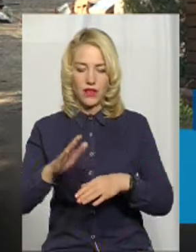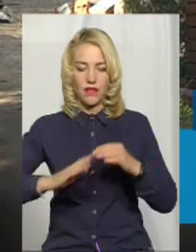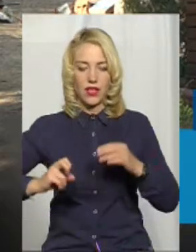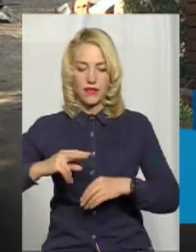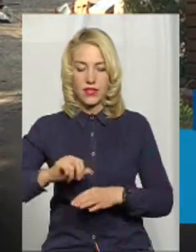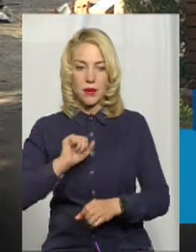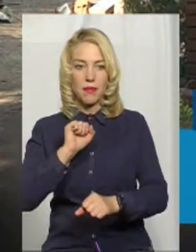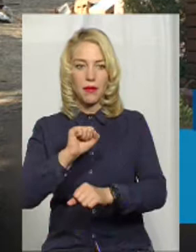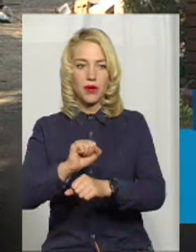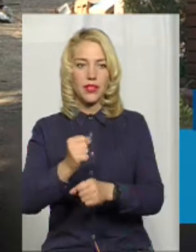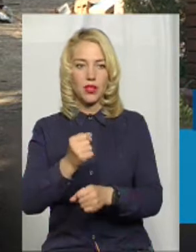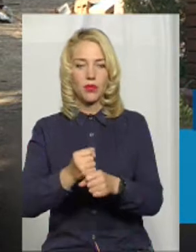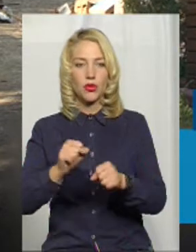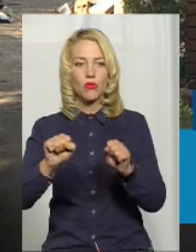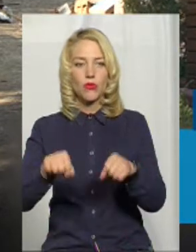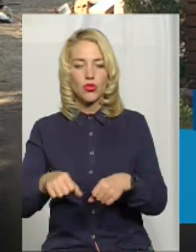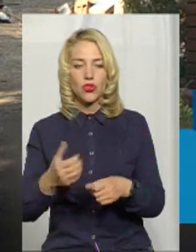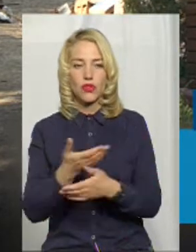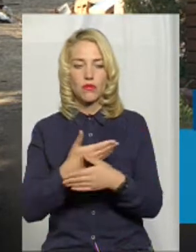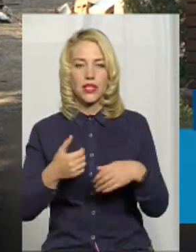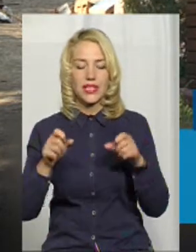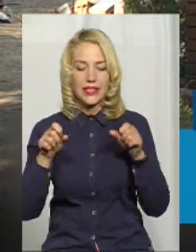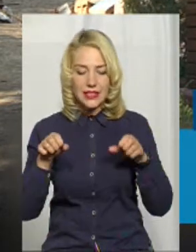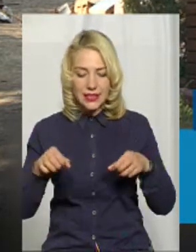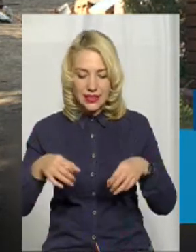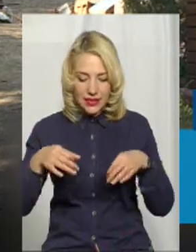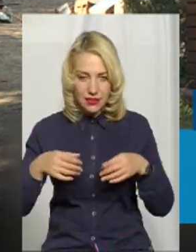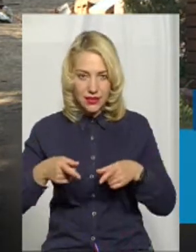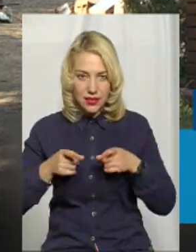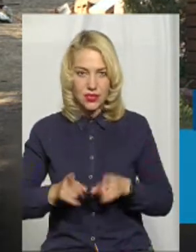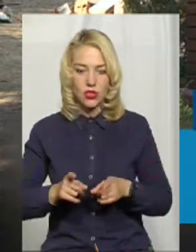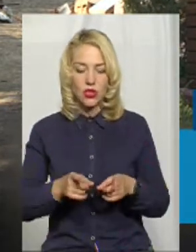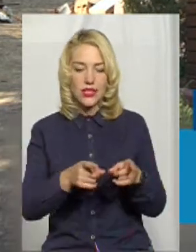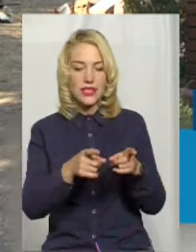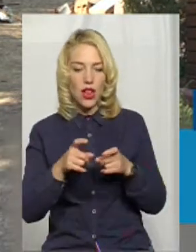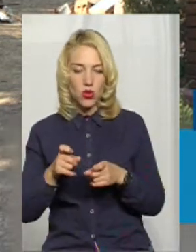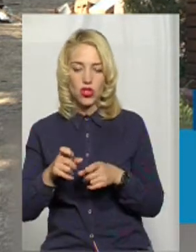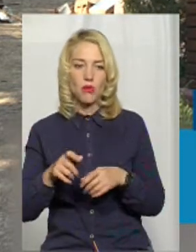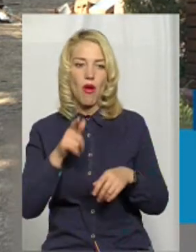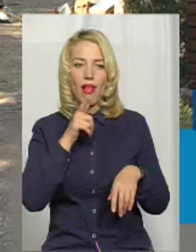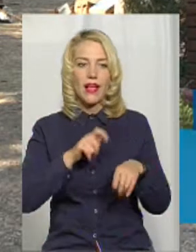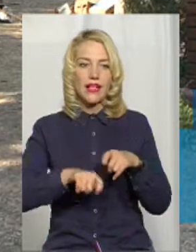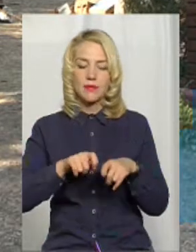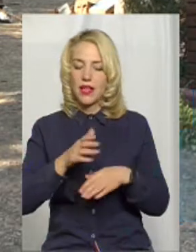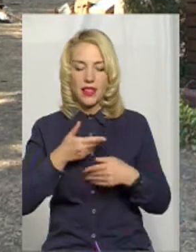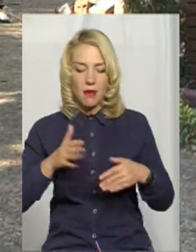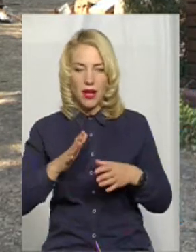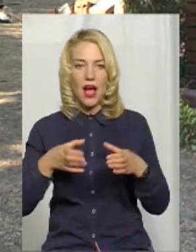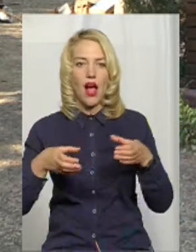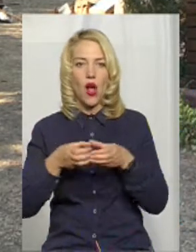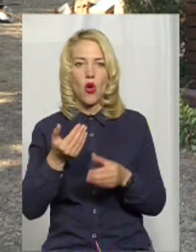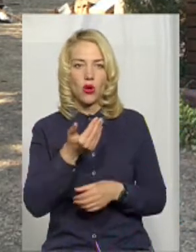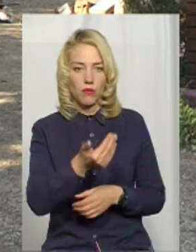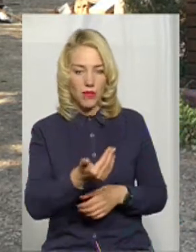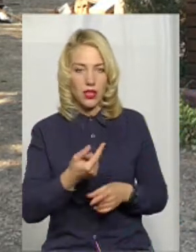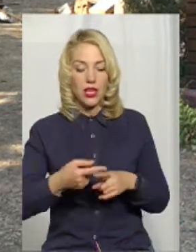можливо, ми дійсно залучимо експертів, ну не ми, а вже громада, яка буде діяти, і залучить експертів, які